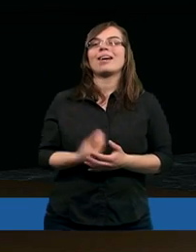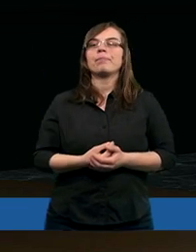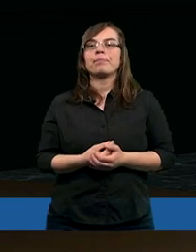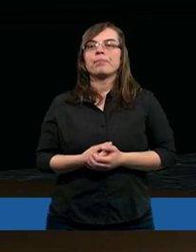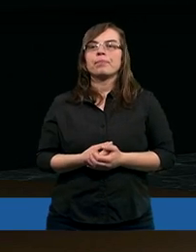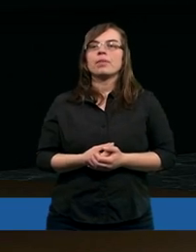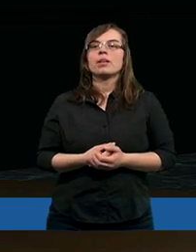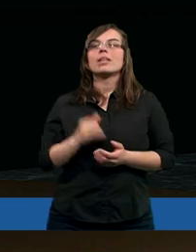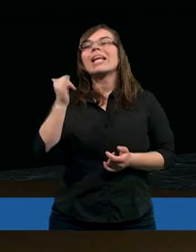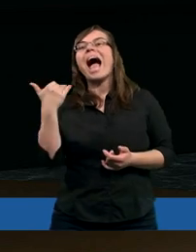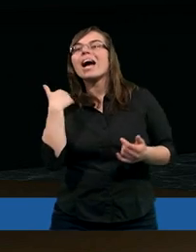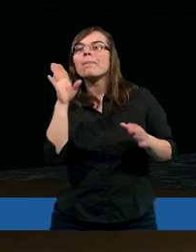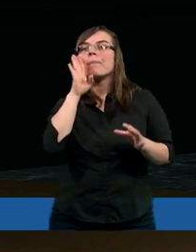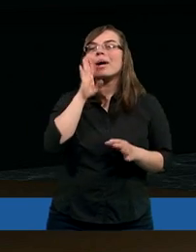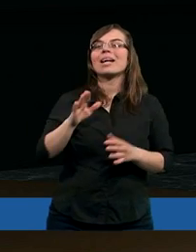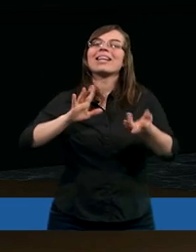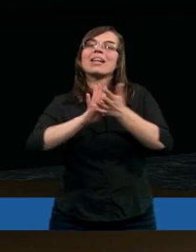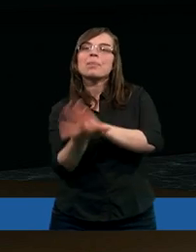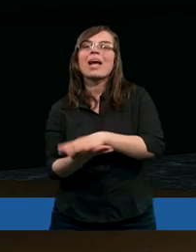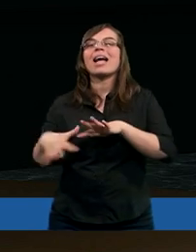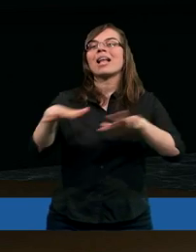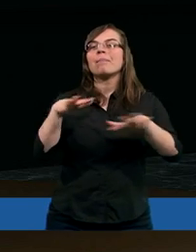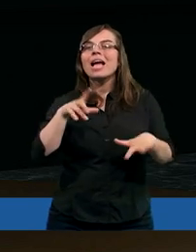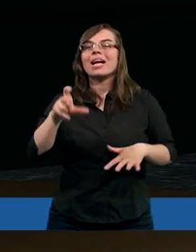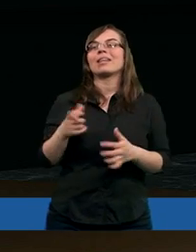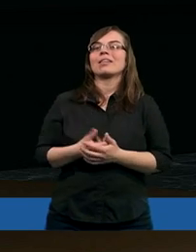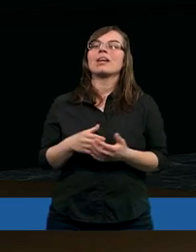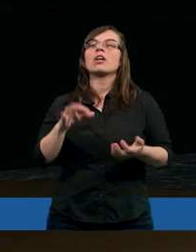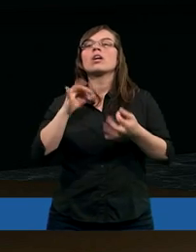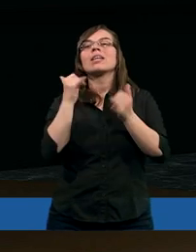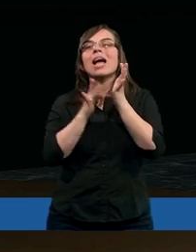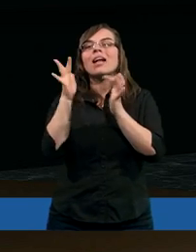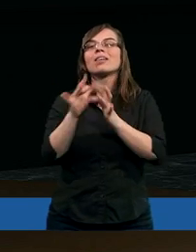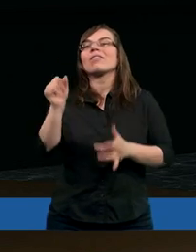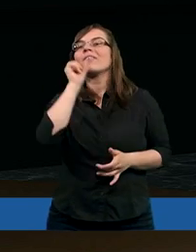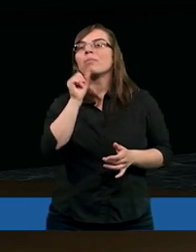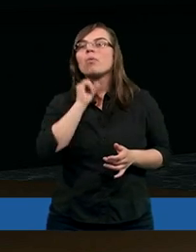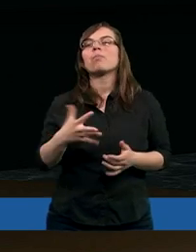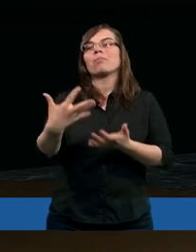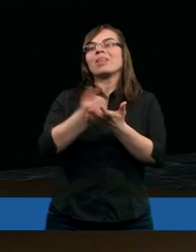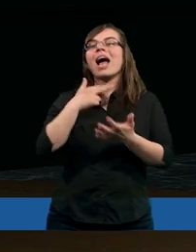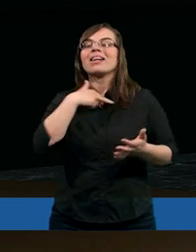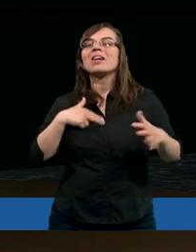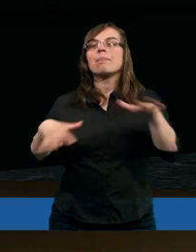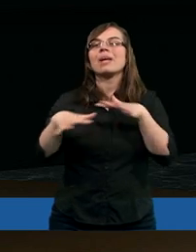jest jakby zmiana miejsc, żeby Jezus zdecydował brać nasze miejsce,